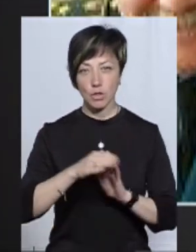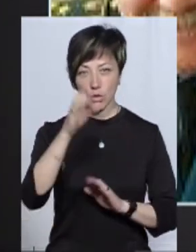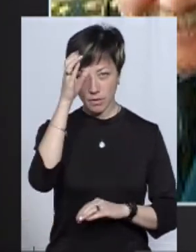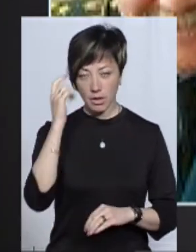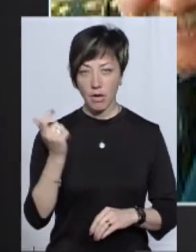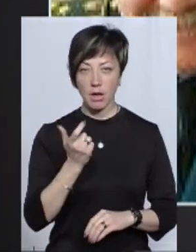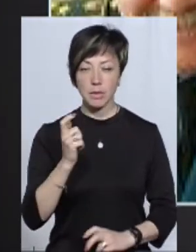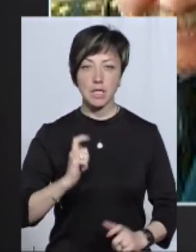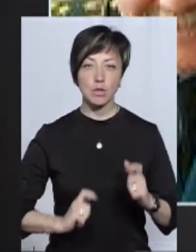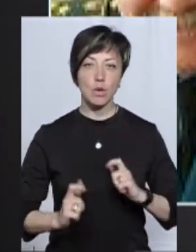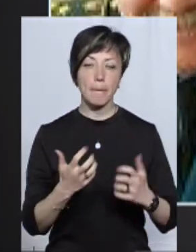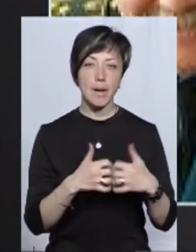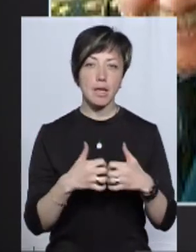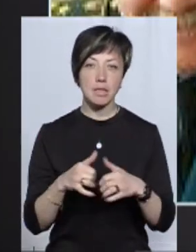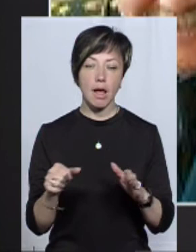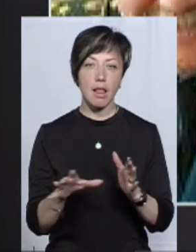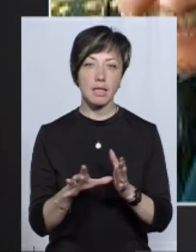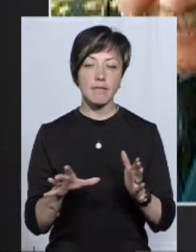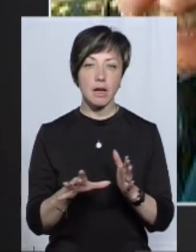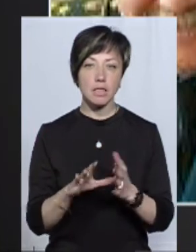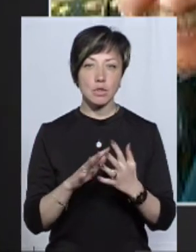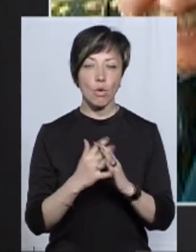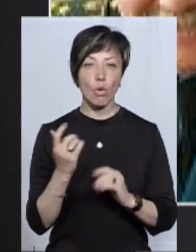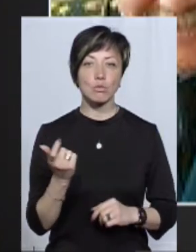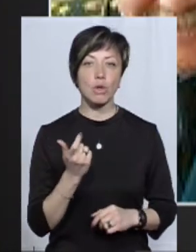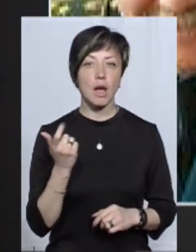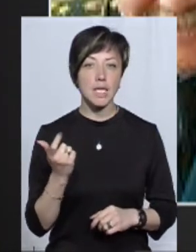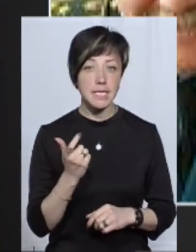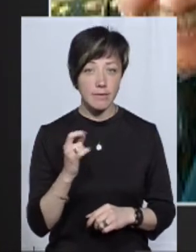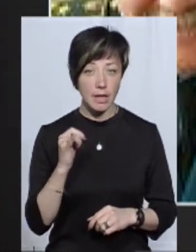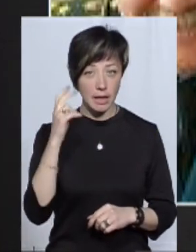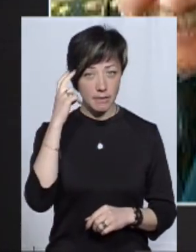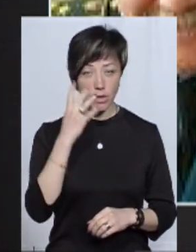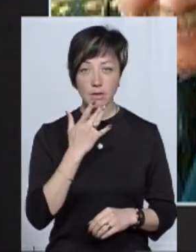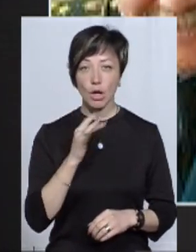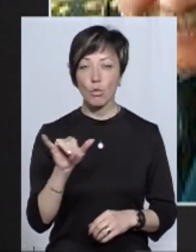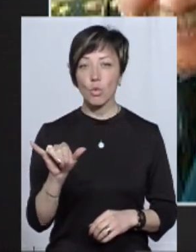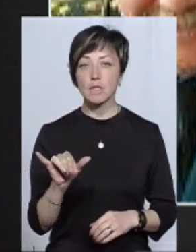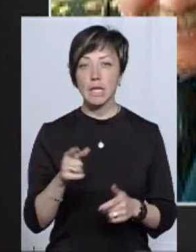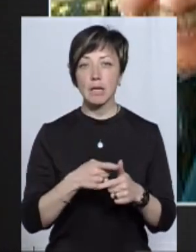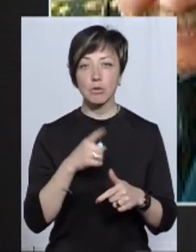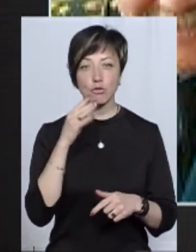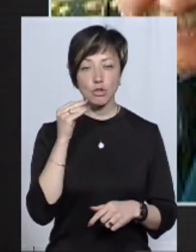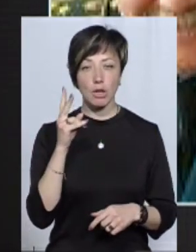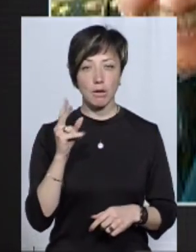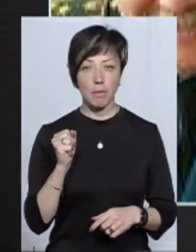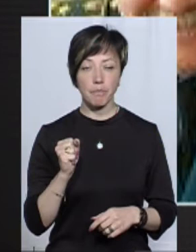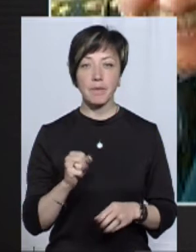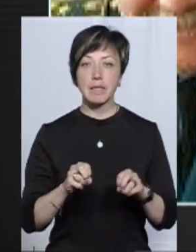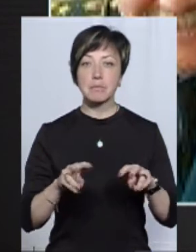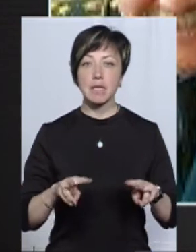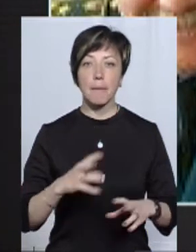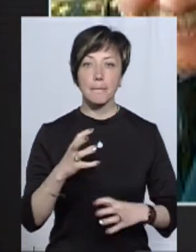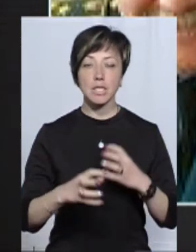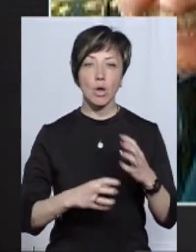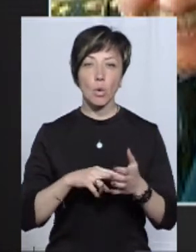Харківському інституті механізації та електрифікації сільського господарства та у Київському національному університеті імені Тараса Шевченка. Спеціальність